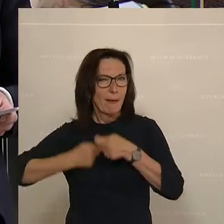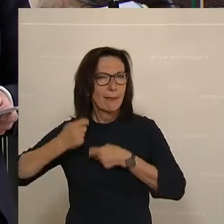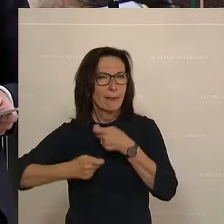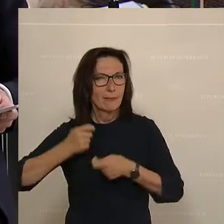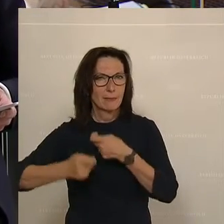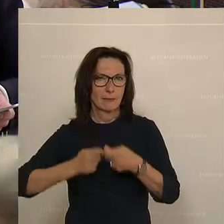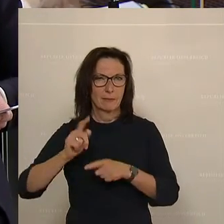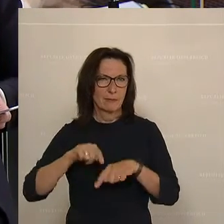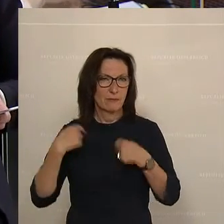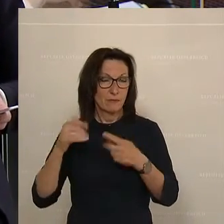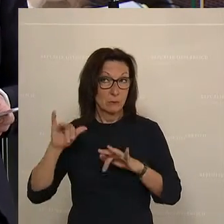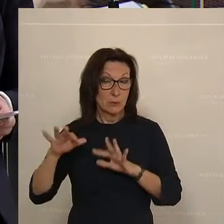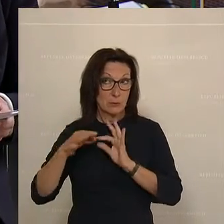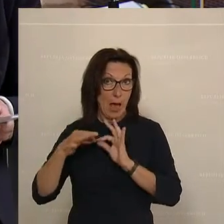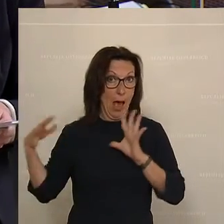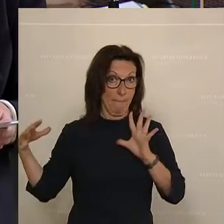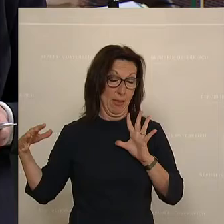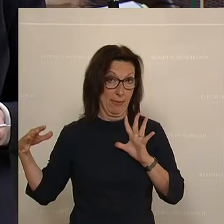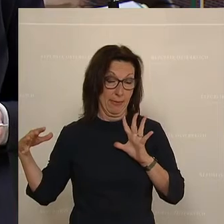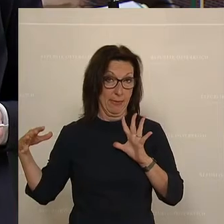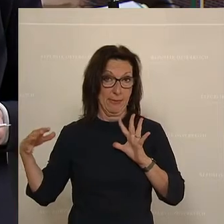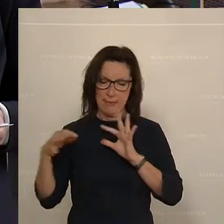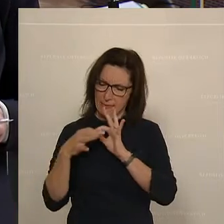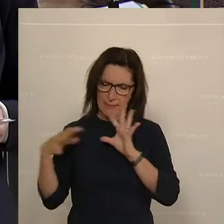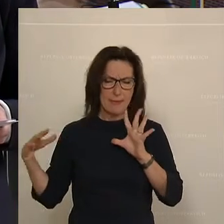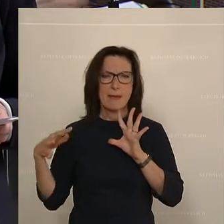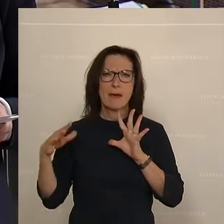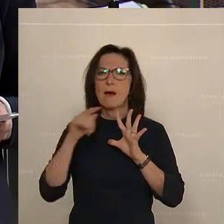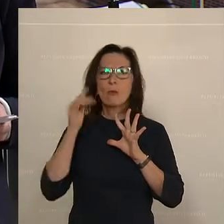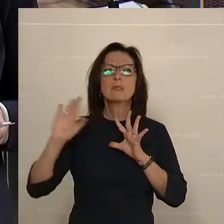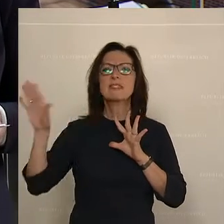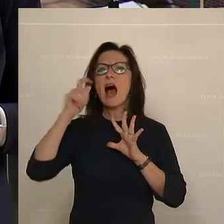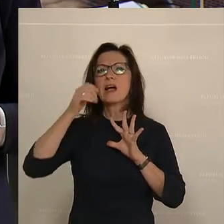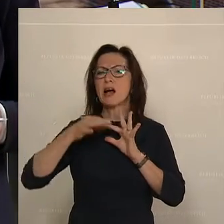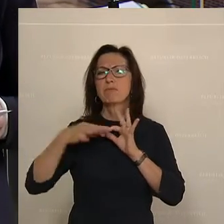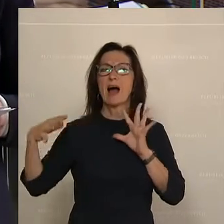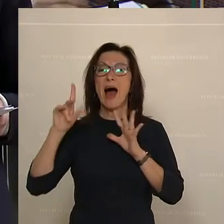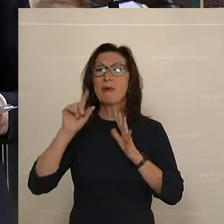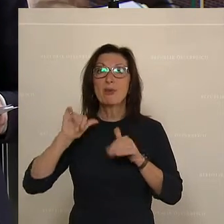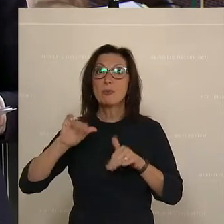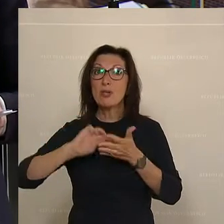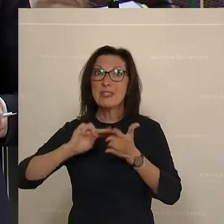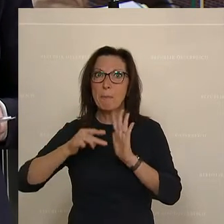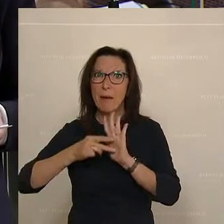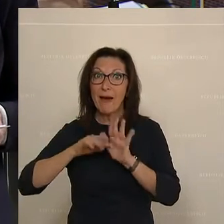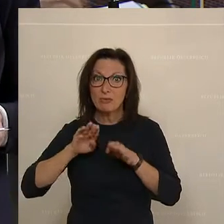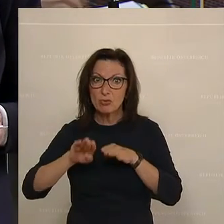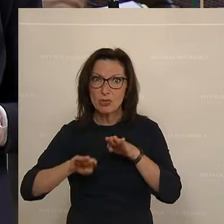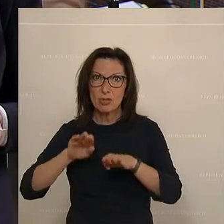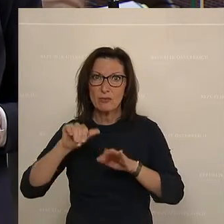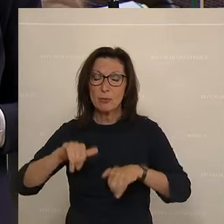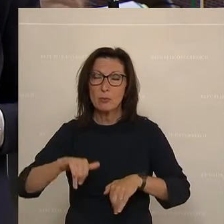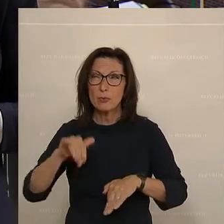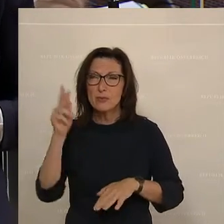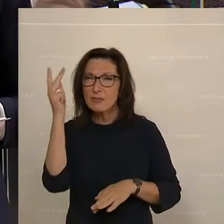Wir müssen raus aus der Abhängigkeit, raus aus russischem Erdgas, aber wir müssen das geplant tun, wir müssen das vernünftig tun und